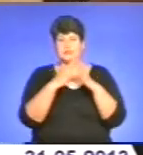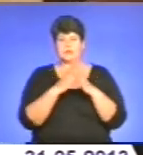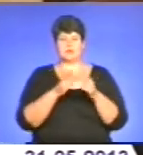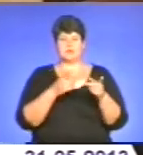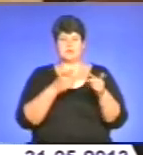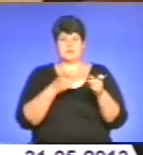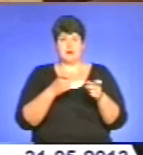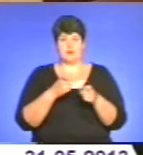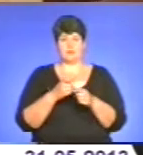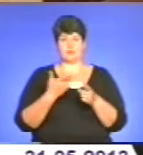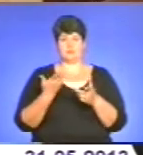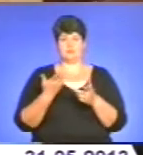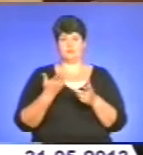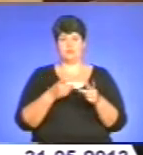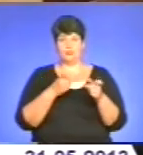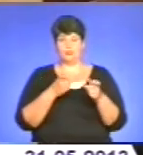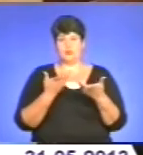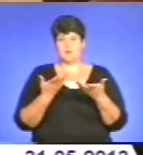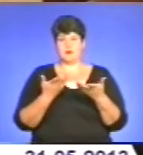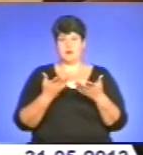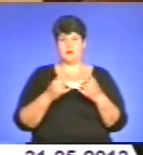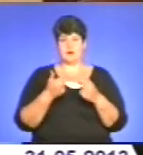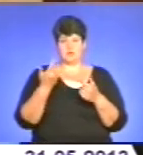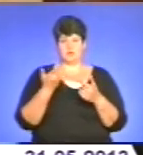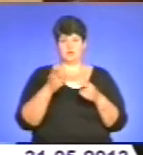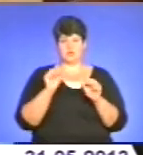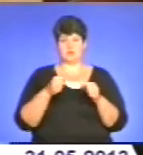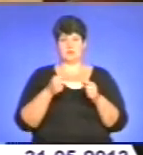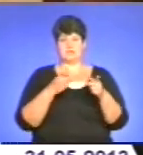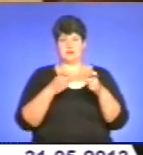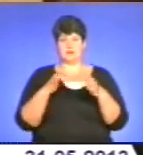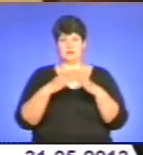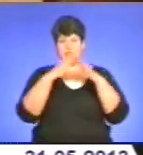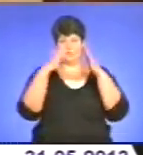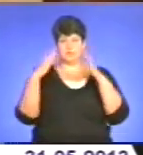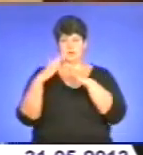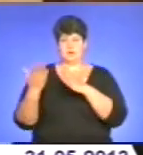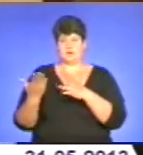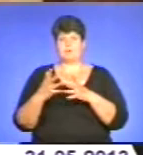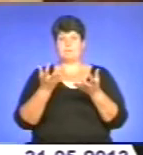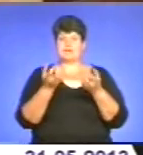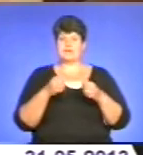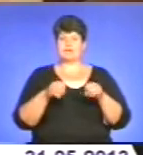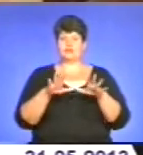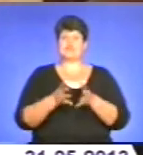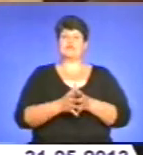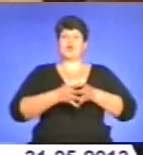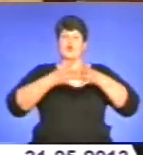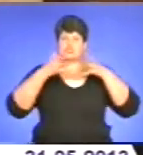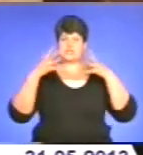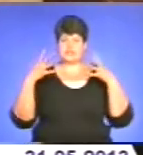кулями. Це добре, щоб ракешети по дахах були, а не по живих міщенням. Тому прийнято рішення її розширити,